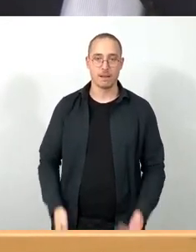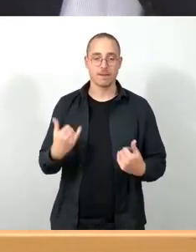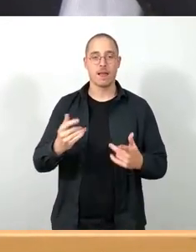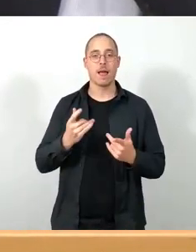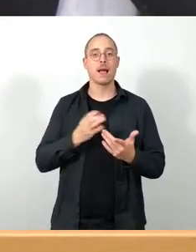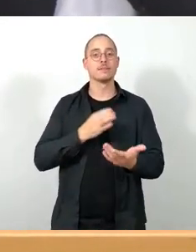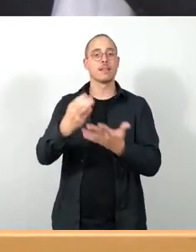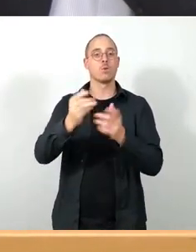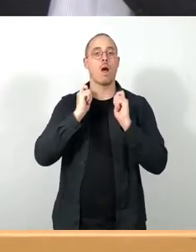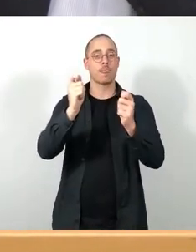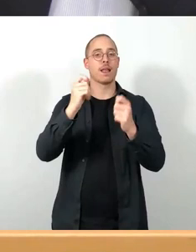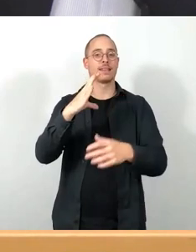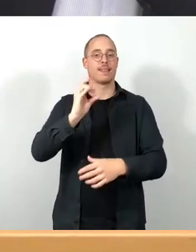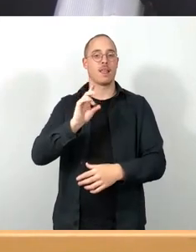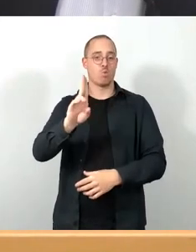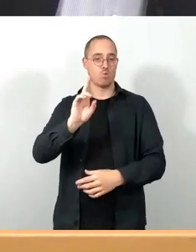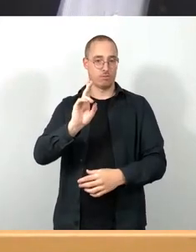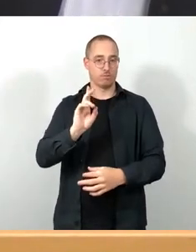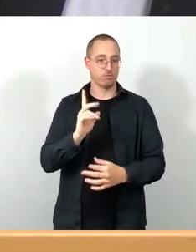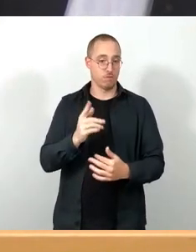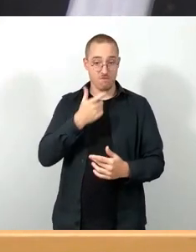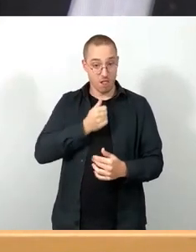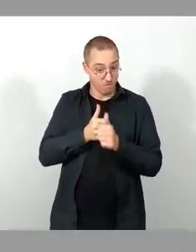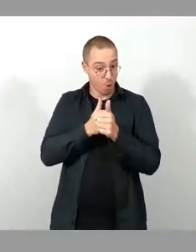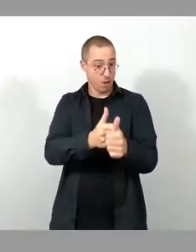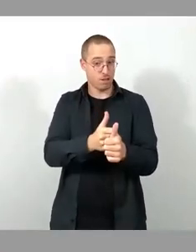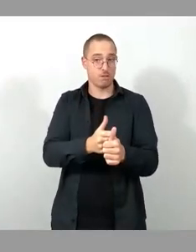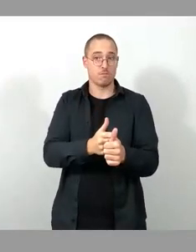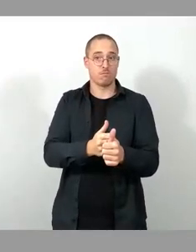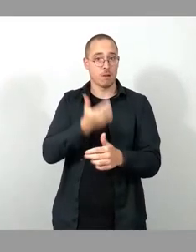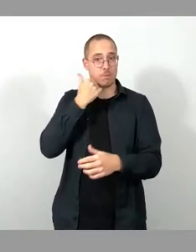CDU. Wer diesem Folgen möchte, den bitte ich jetzt um das Stimmzeichen.